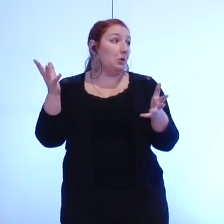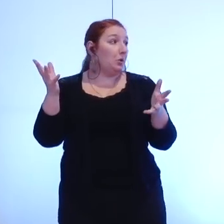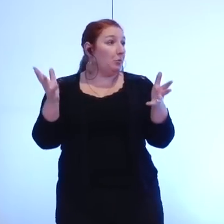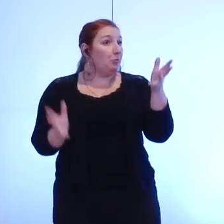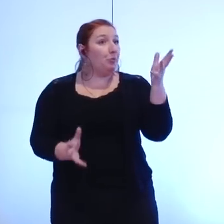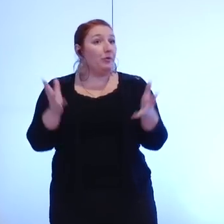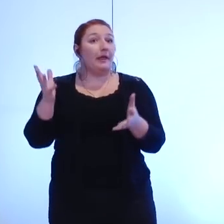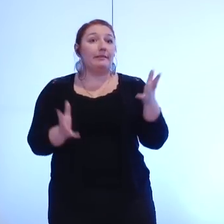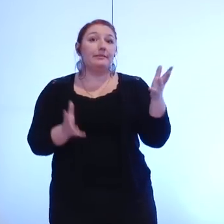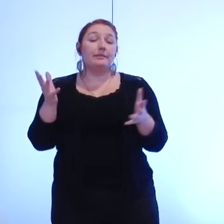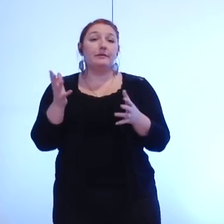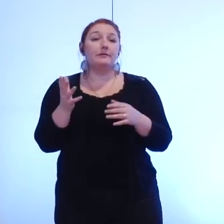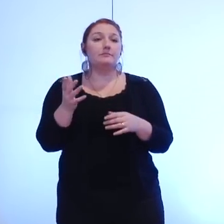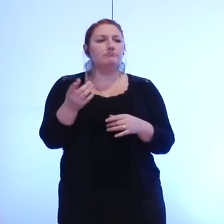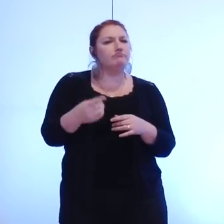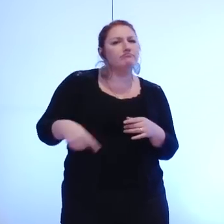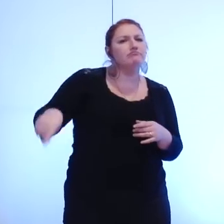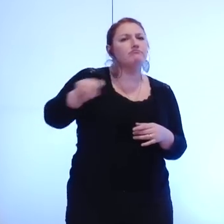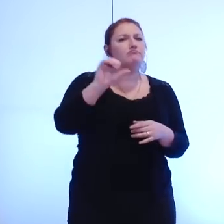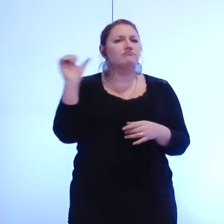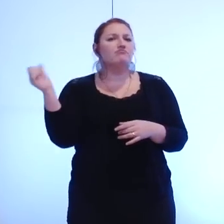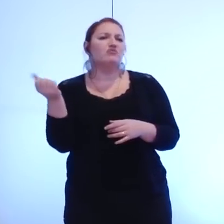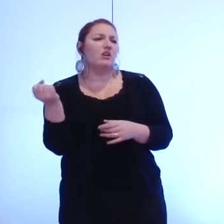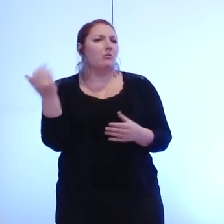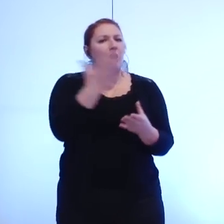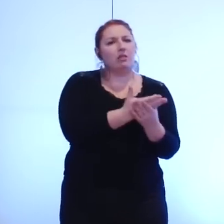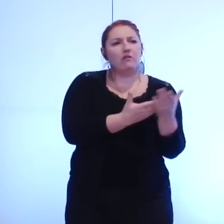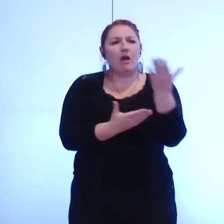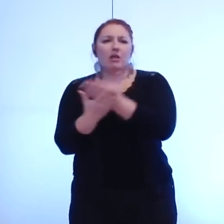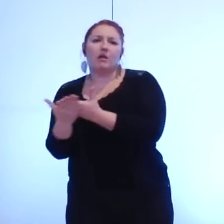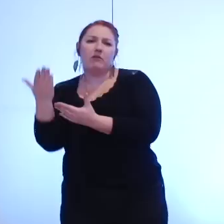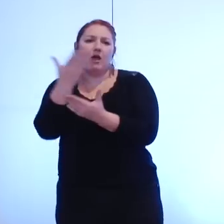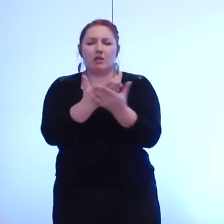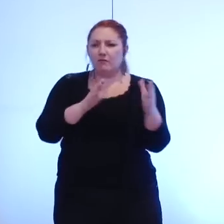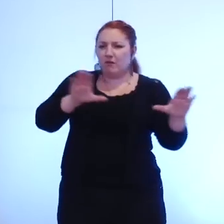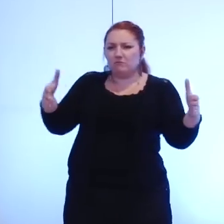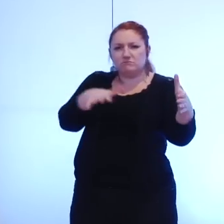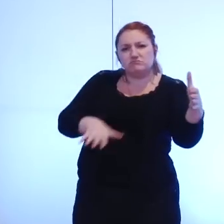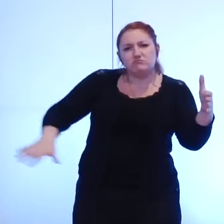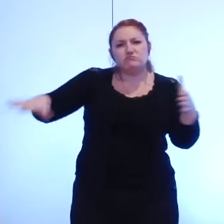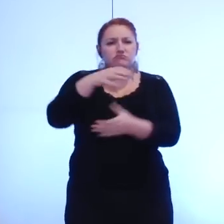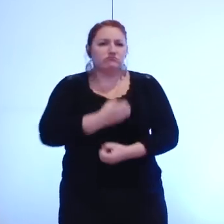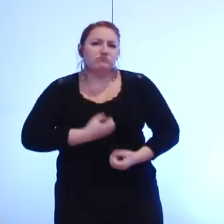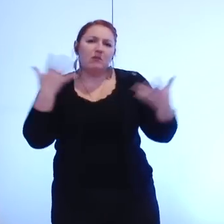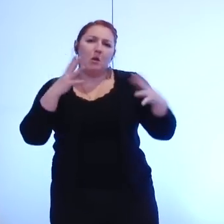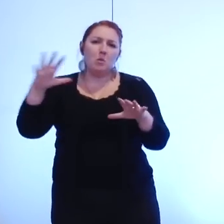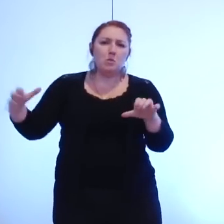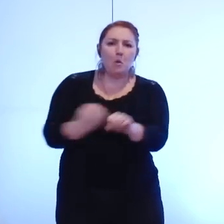interventions dont souligné a exprimé le regret de ne pas avoir pu débattre plus avant